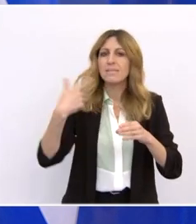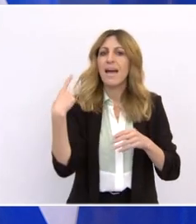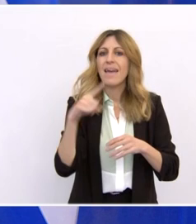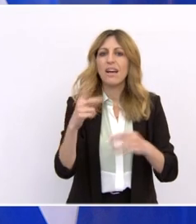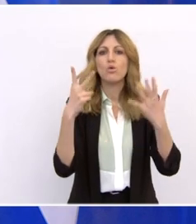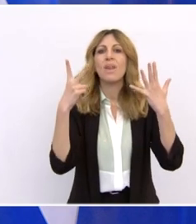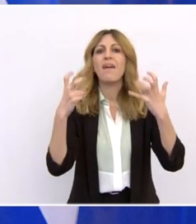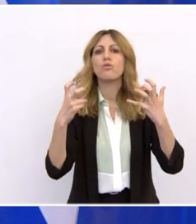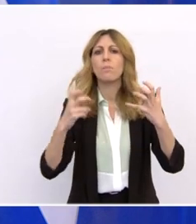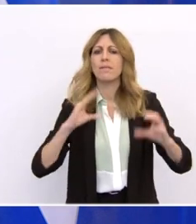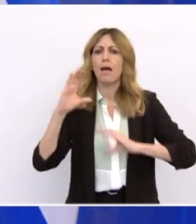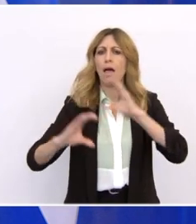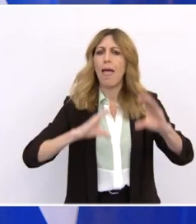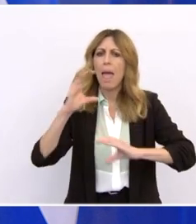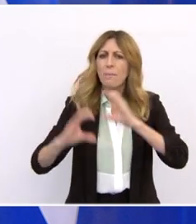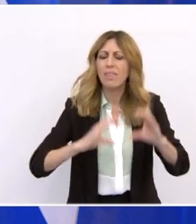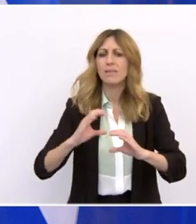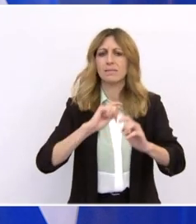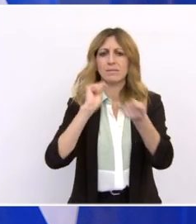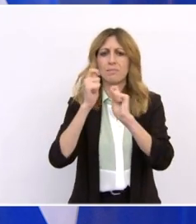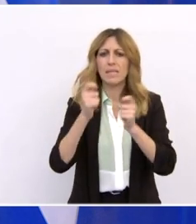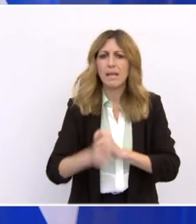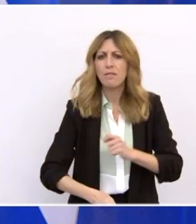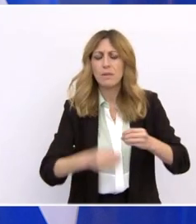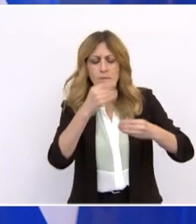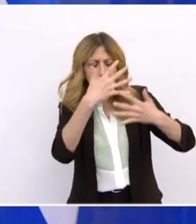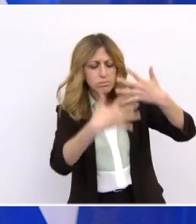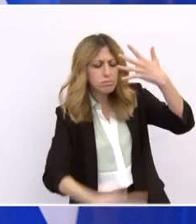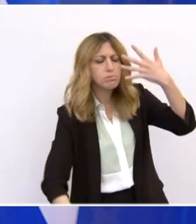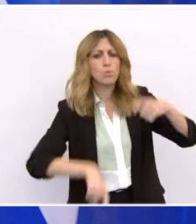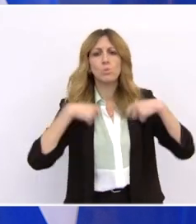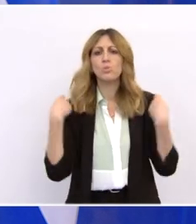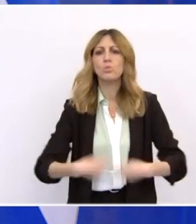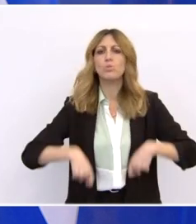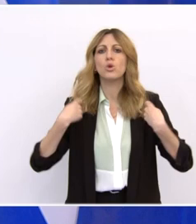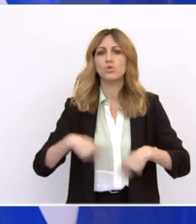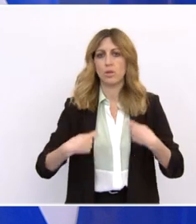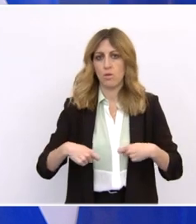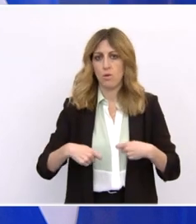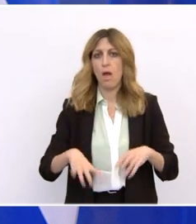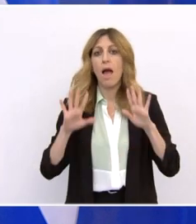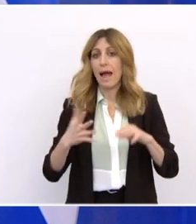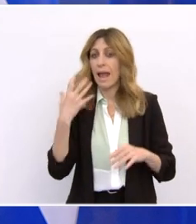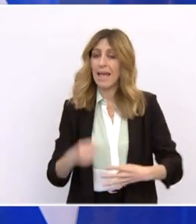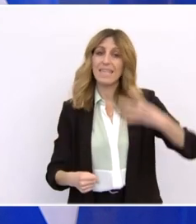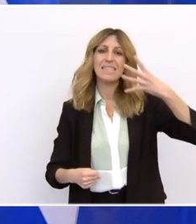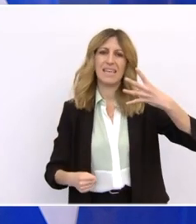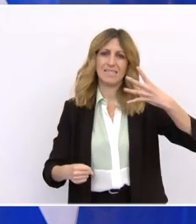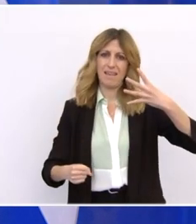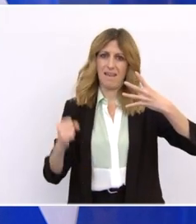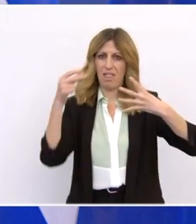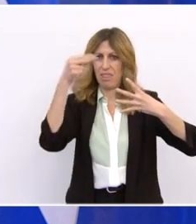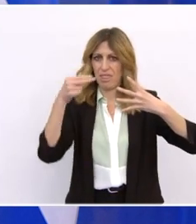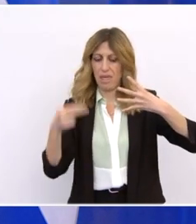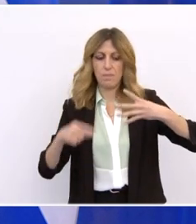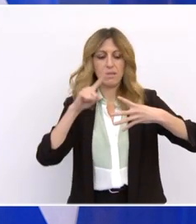επενδύσεων και μεταρρυθμίσεων. Με τέσσερις πυλώνες, ψηφιακή μετάβαση για το